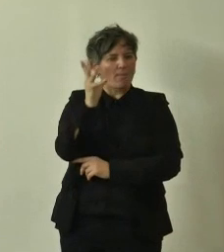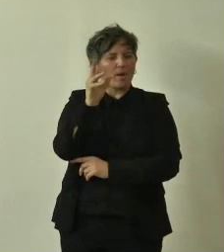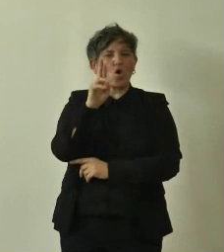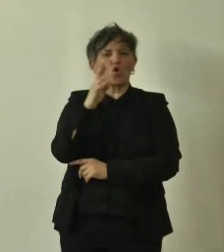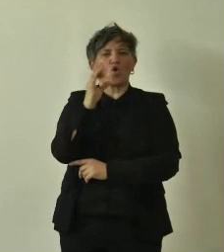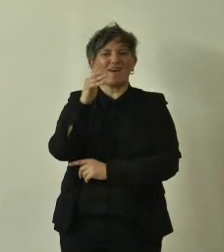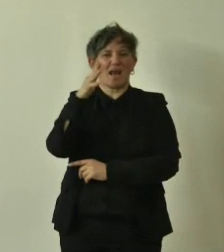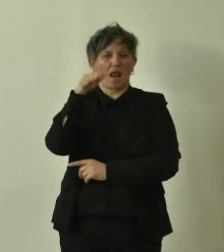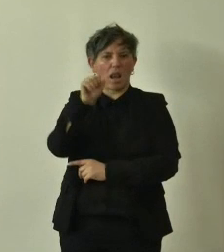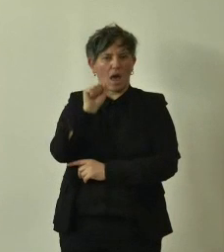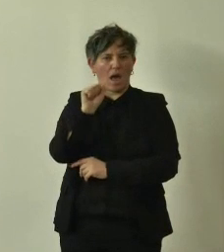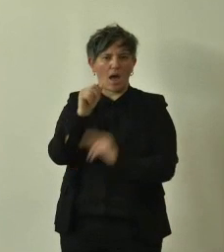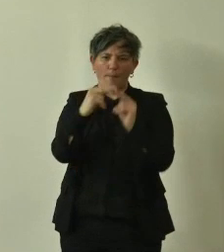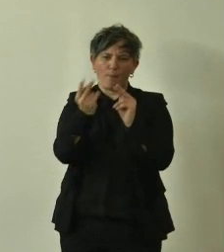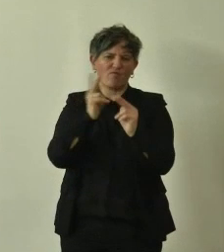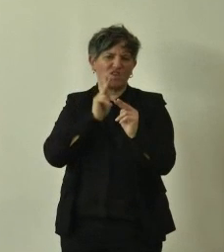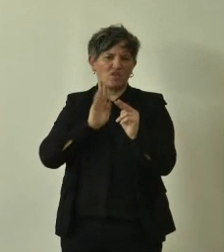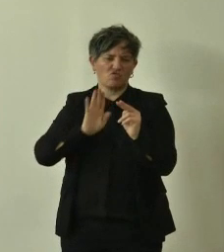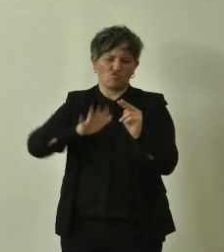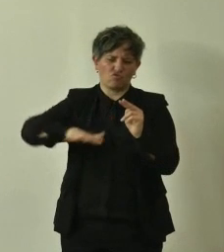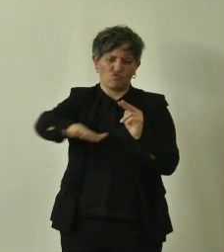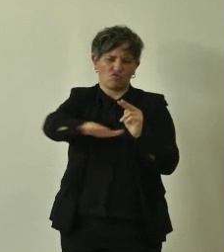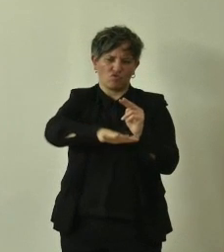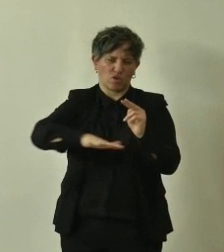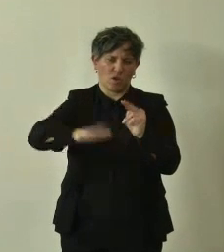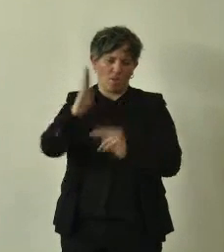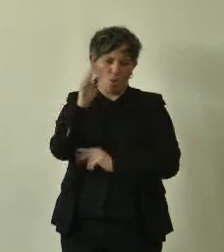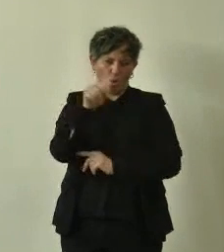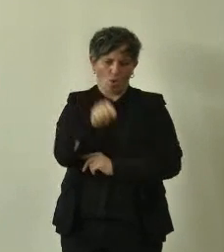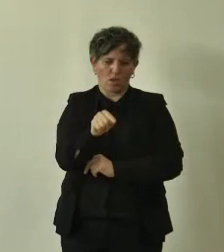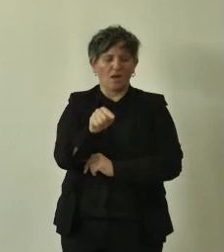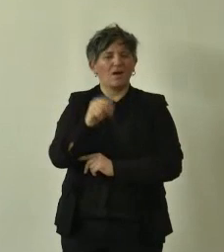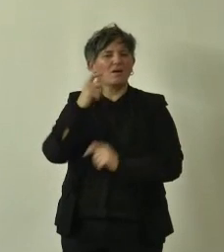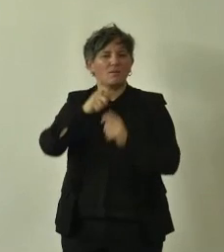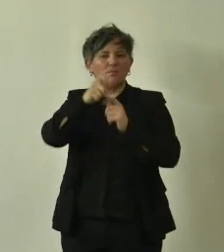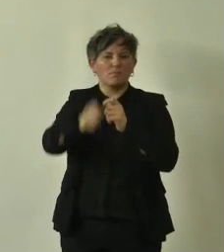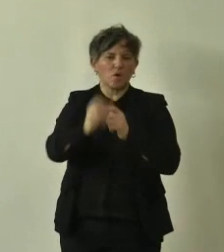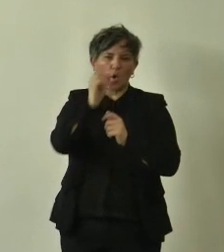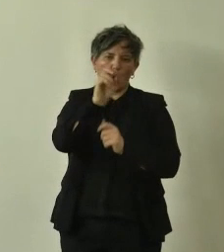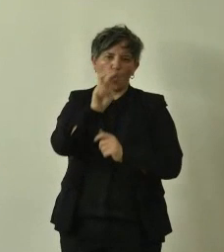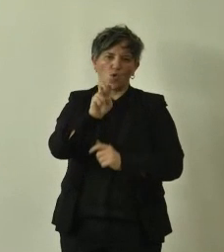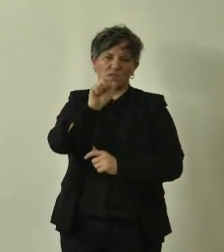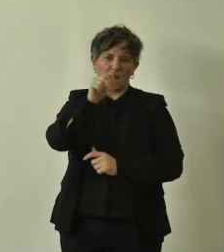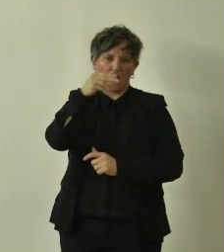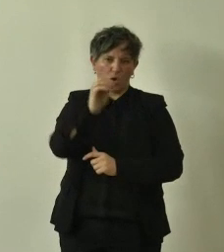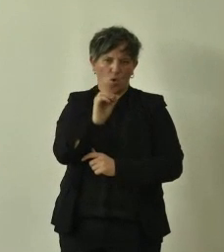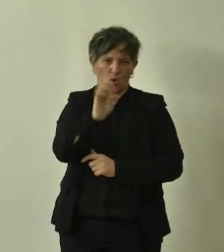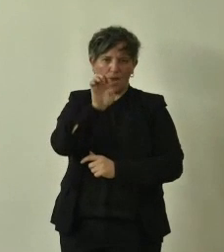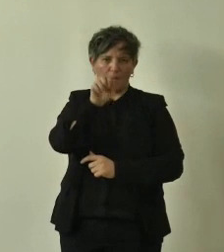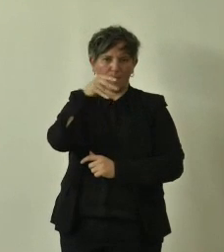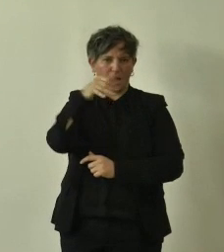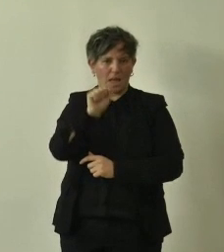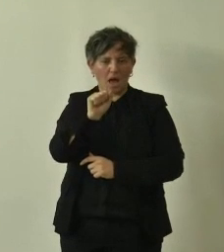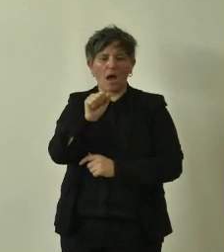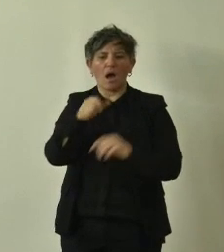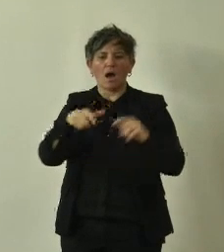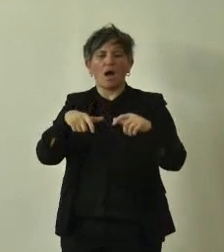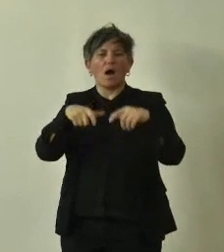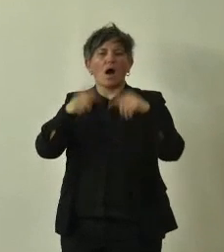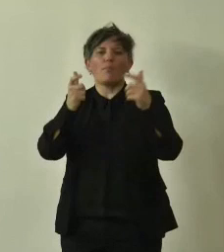che si trovava a Dozzano Emilia non ho notizie dei motivi